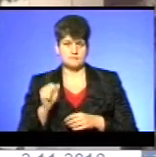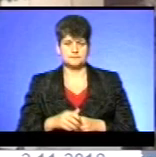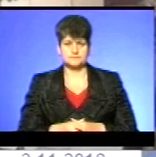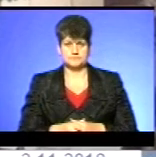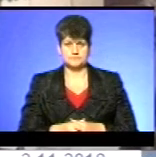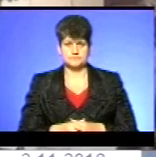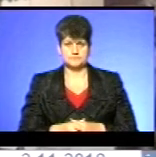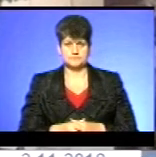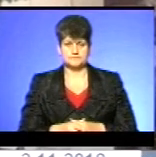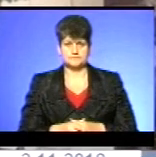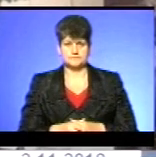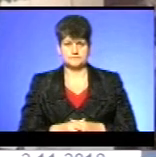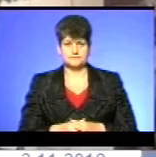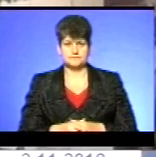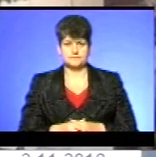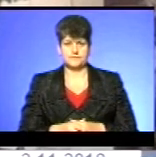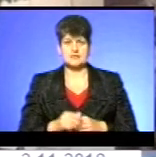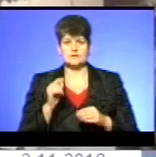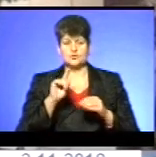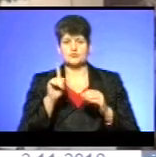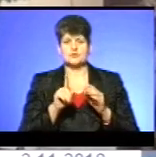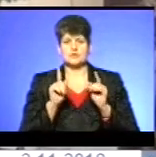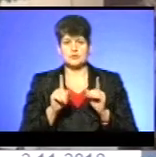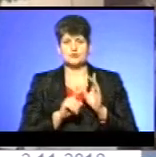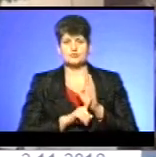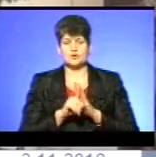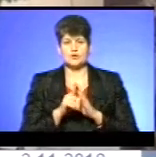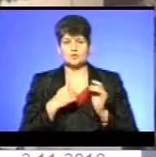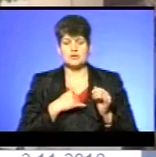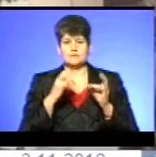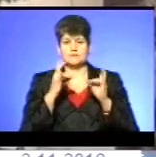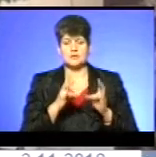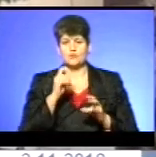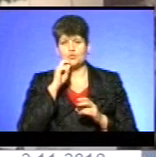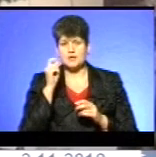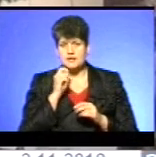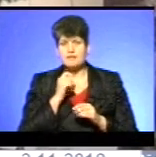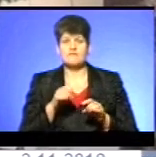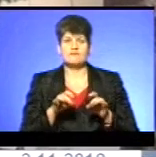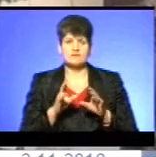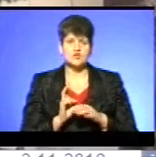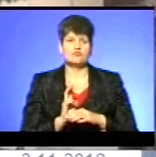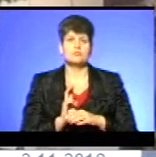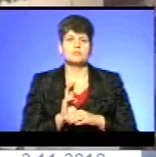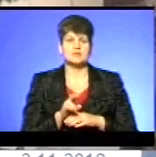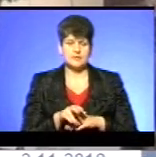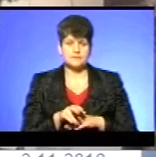З АНТО вже тільки розпочалася така біда в в країні. Я віршу піти, стати